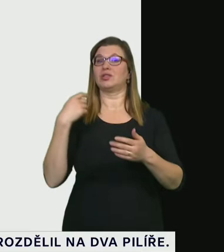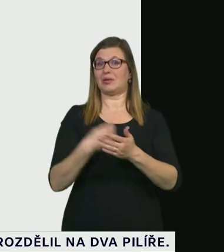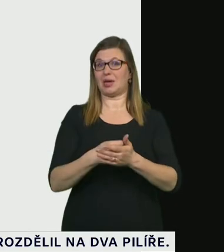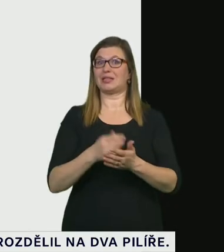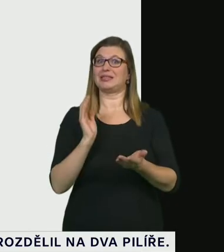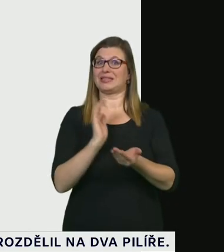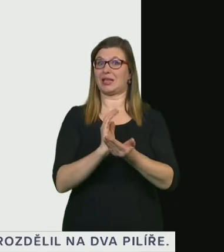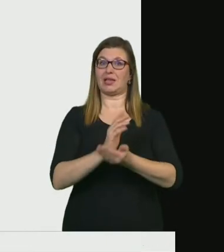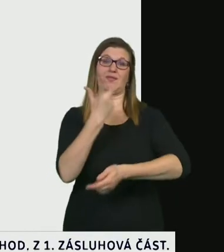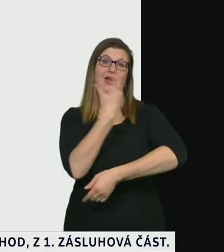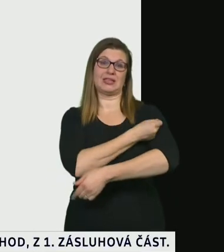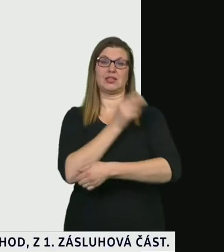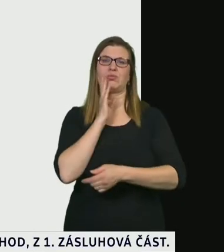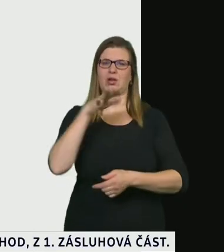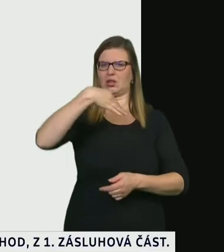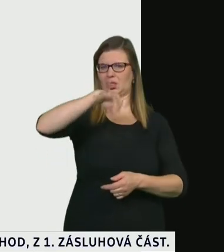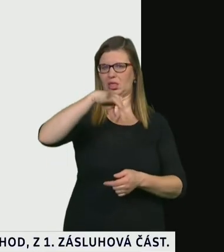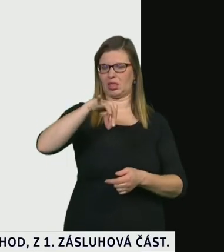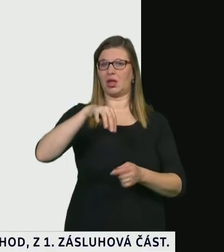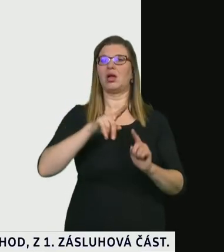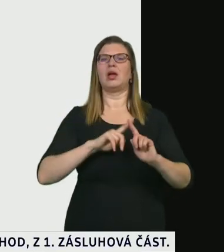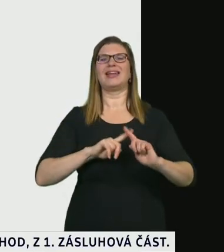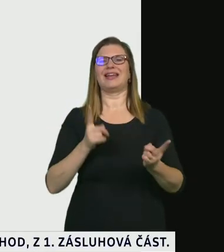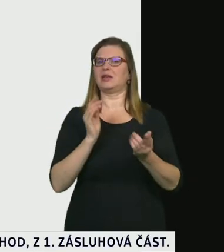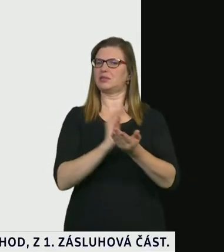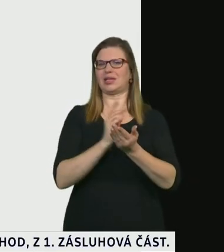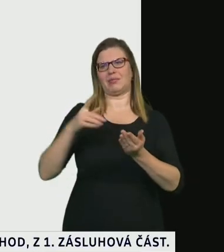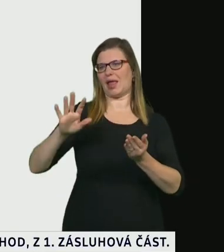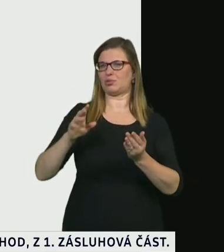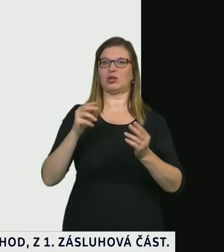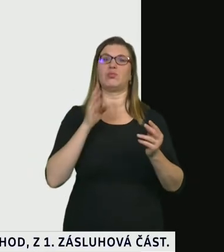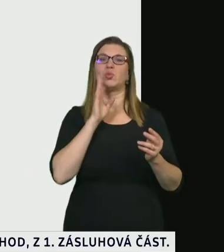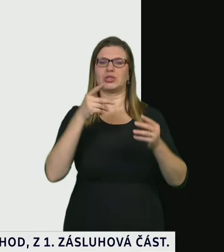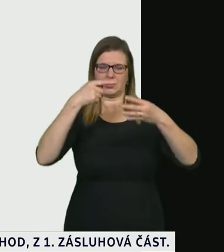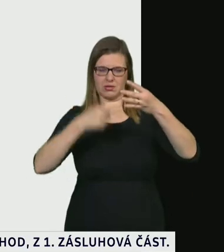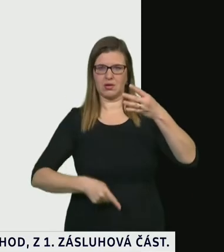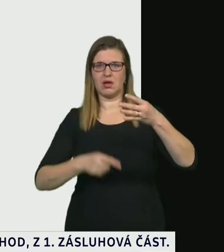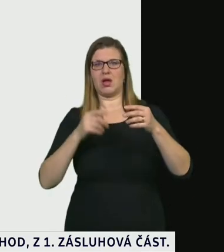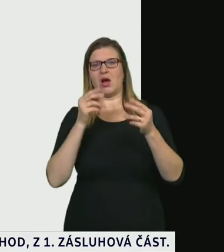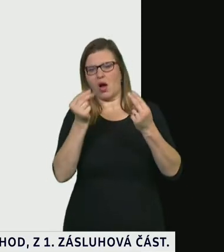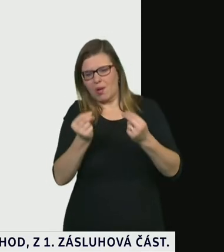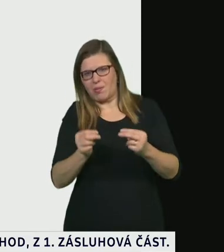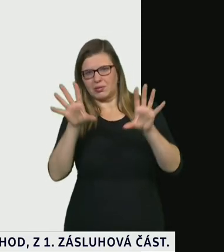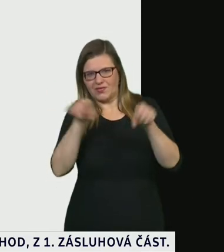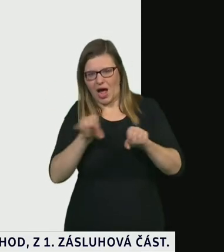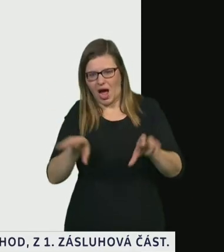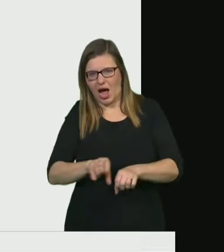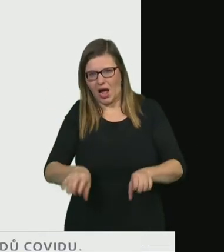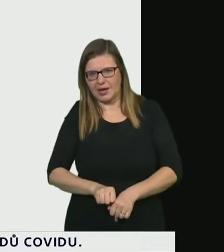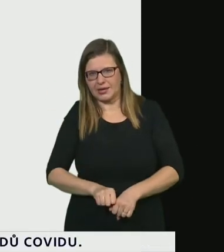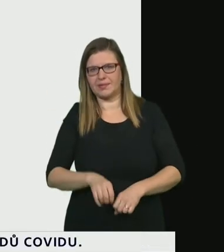a bude samozřejmě i omezené množství očkovacích míst protože tato vakcína řekněme bude